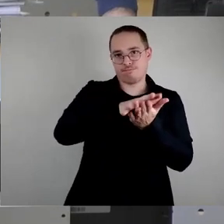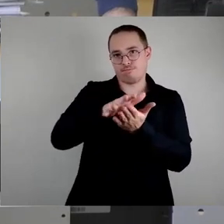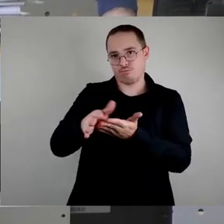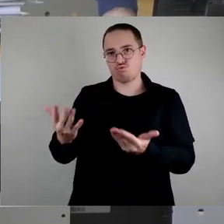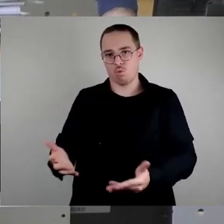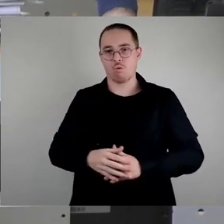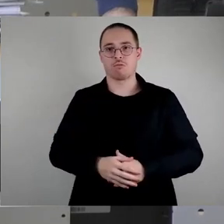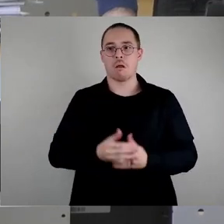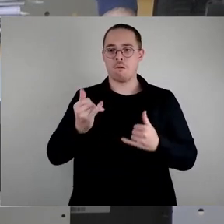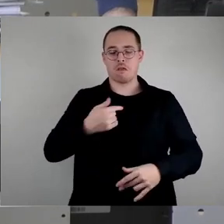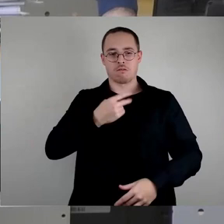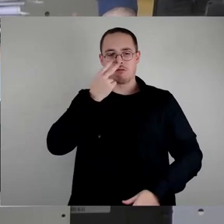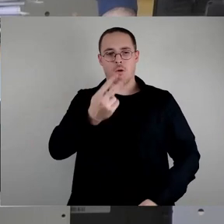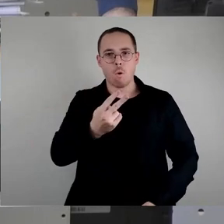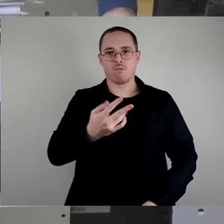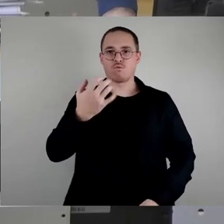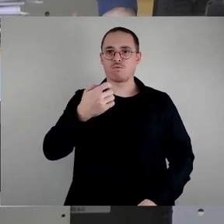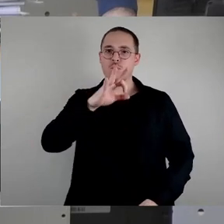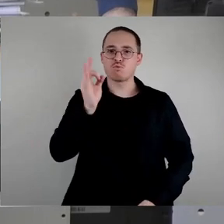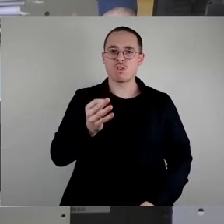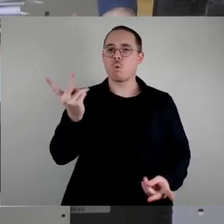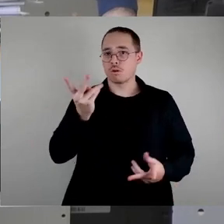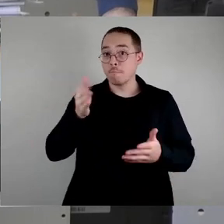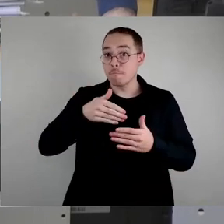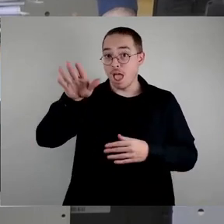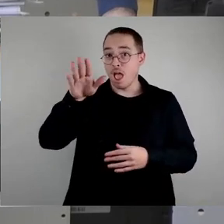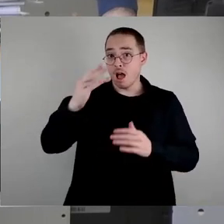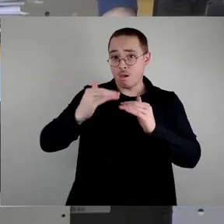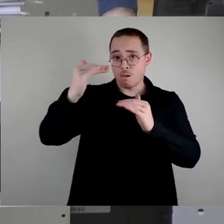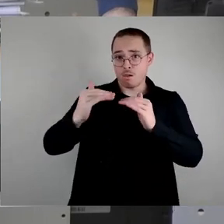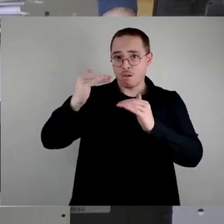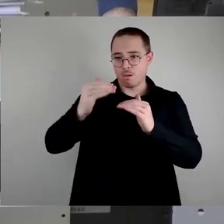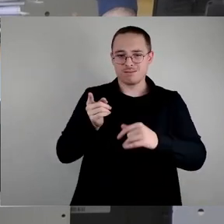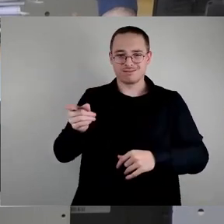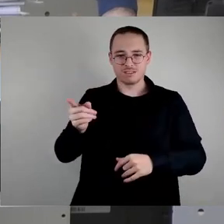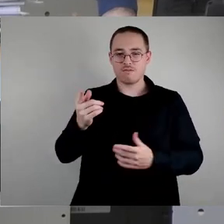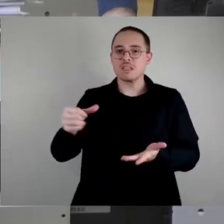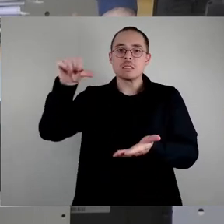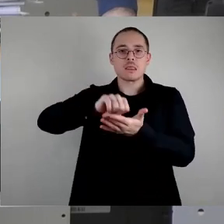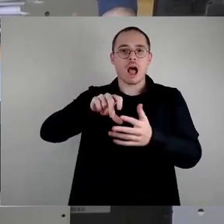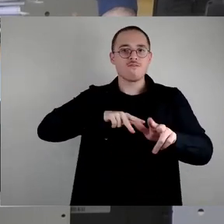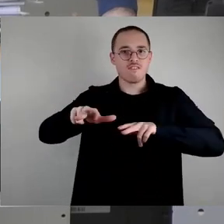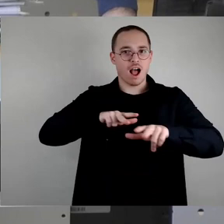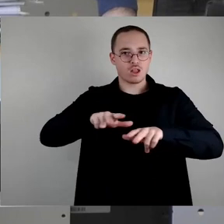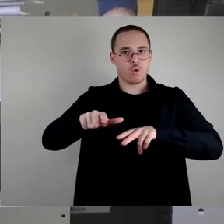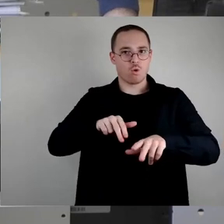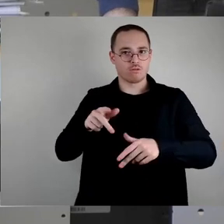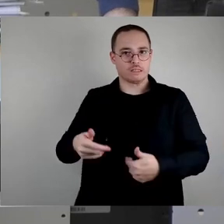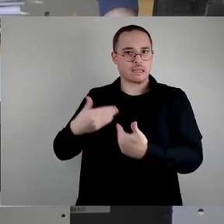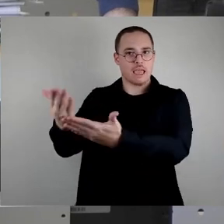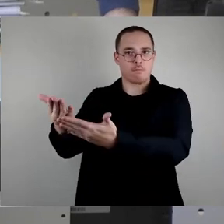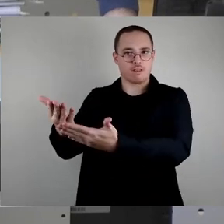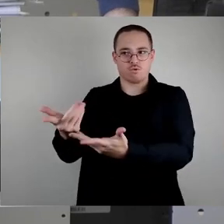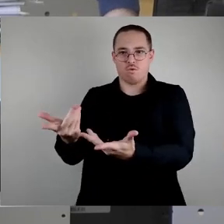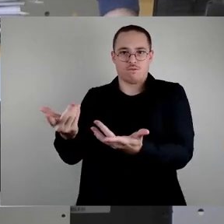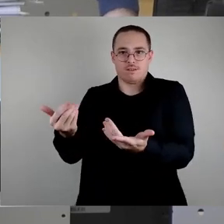dass 50 Prozent oder mehr im Grunde jetzt Aufgaben der Zentralverwaltung über die Stadtbezirke abgefackelt werden. Ich